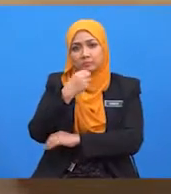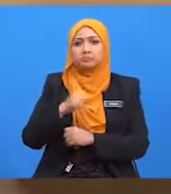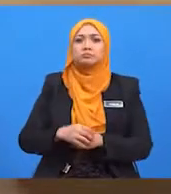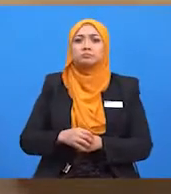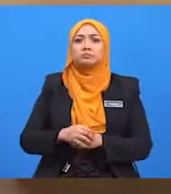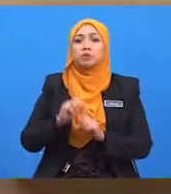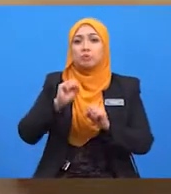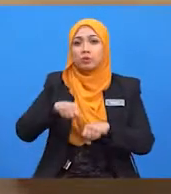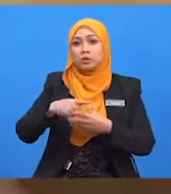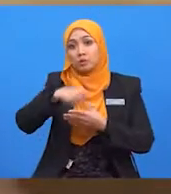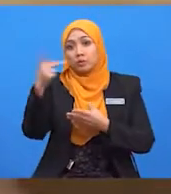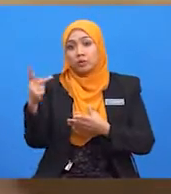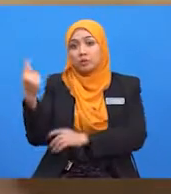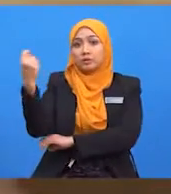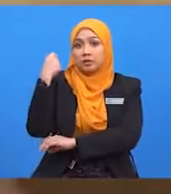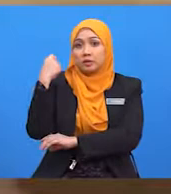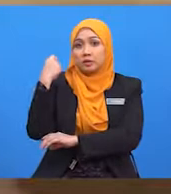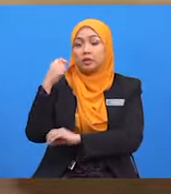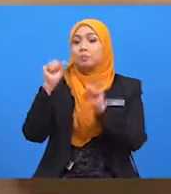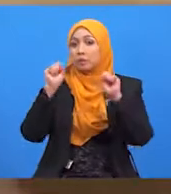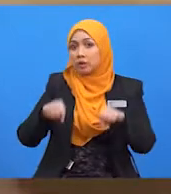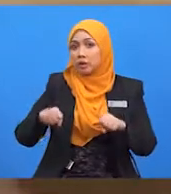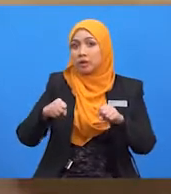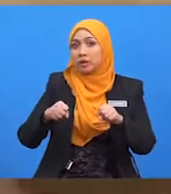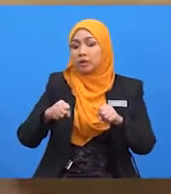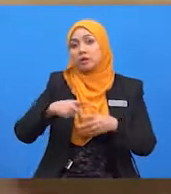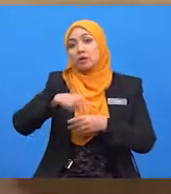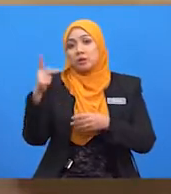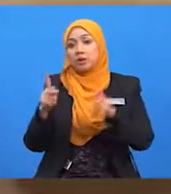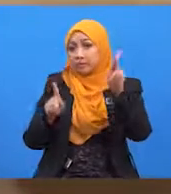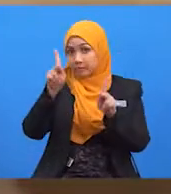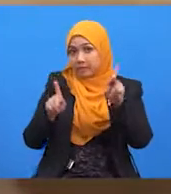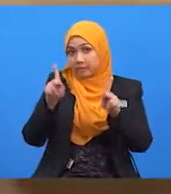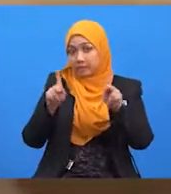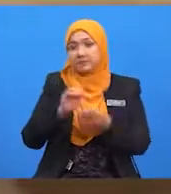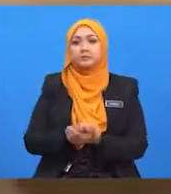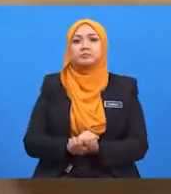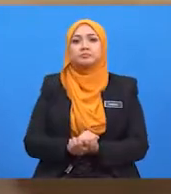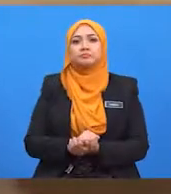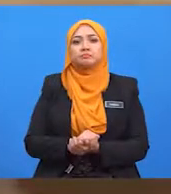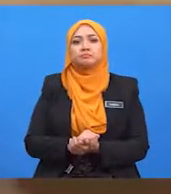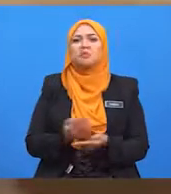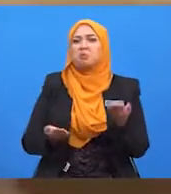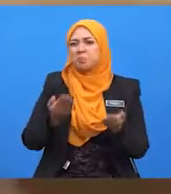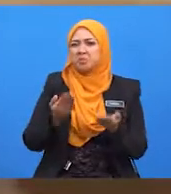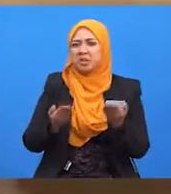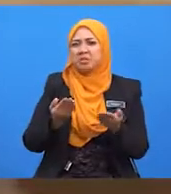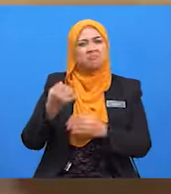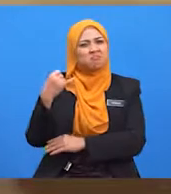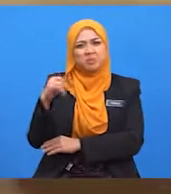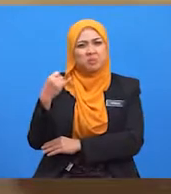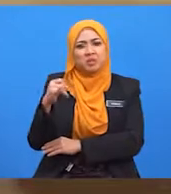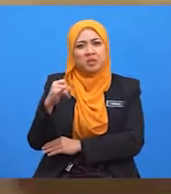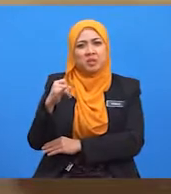untuk mengeluarkan kereta? Sepertimana yang pelajar ketahui hampir mustahil untuk sesebuah negara